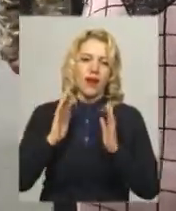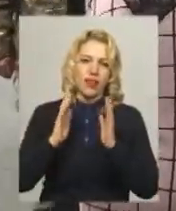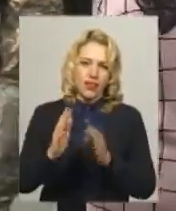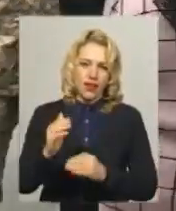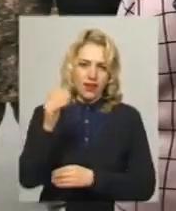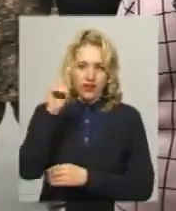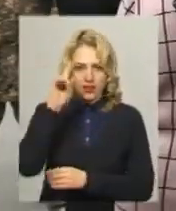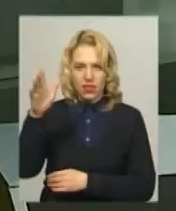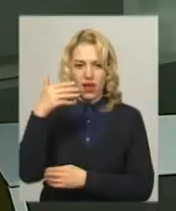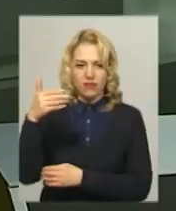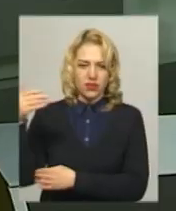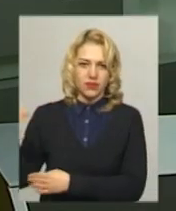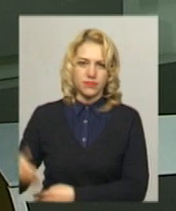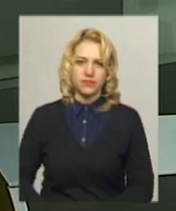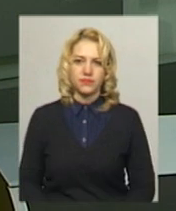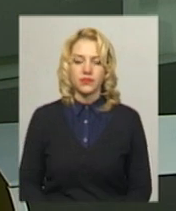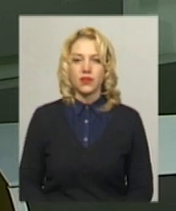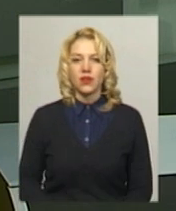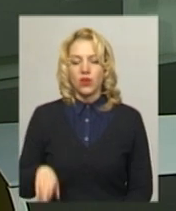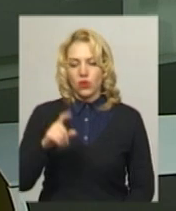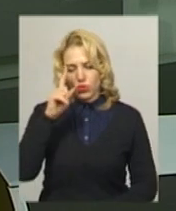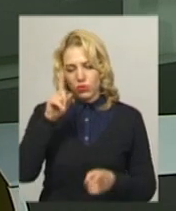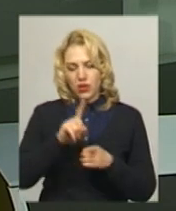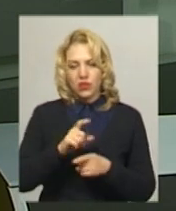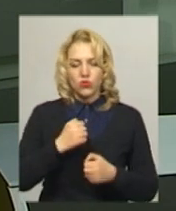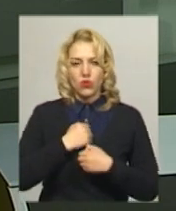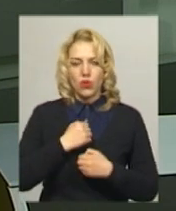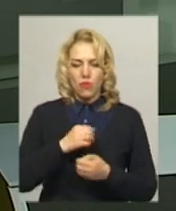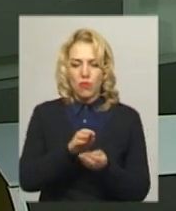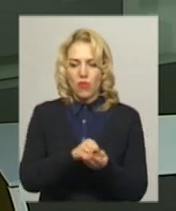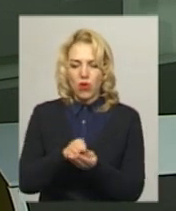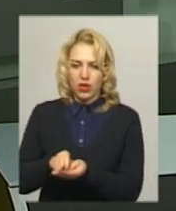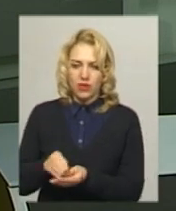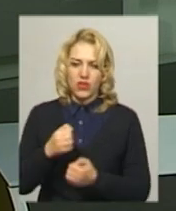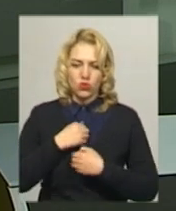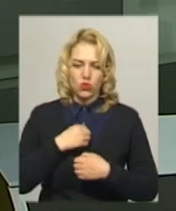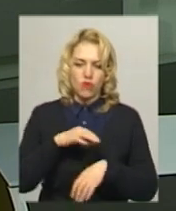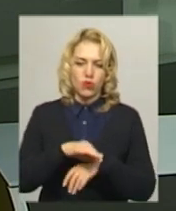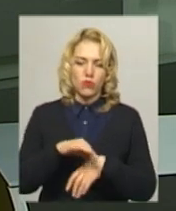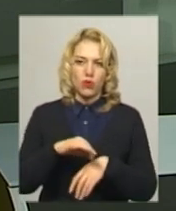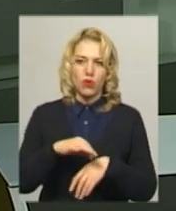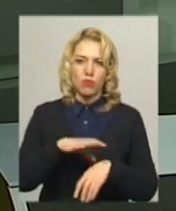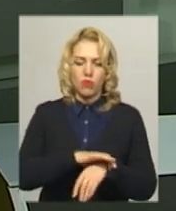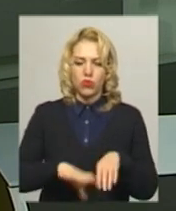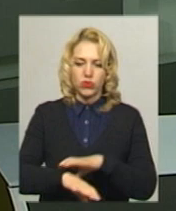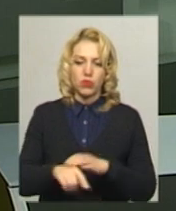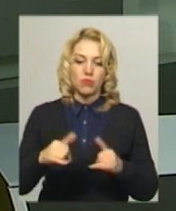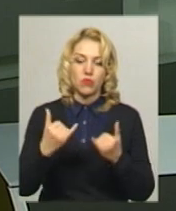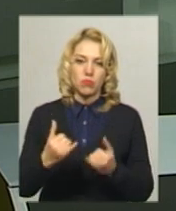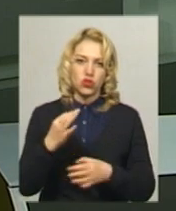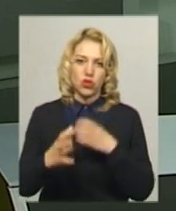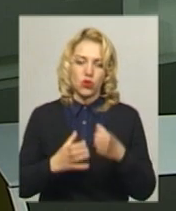Поділя, Центр. До Брецької могили військовополонених сьогодні в Міжнародний день визволення в'язнів фашистських